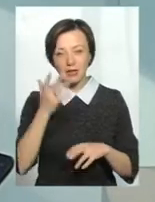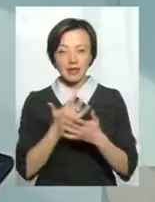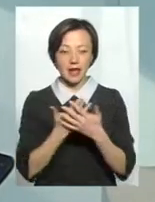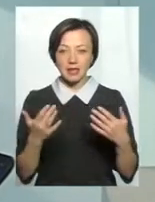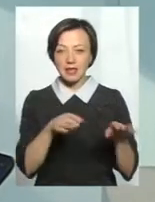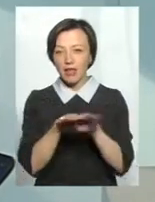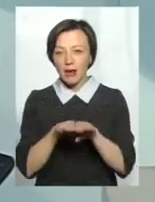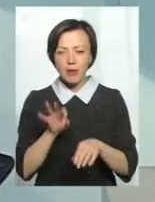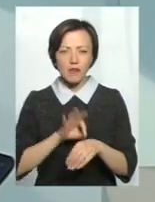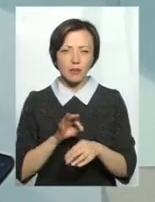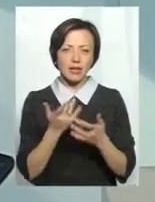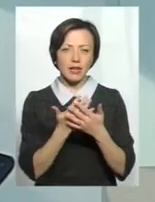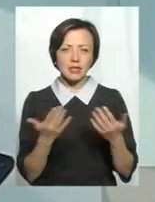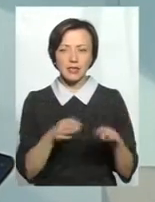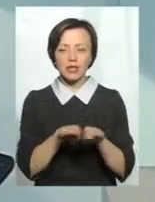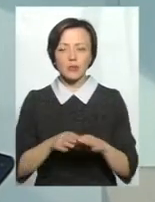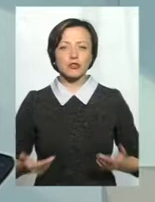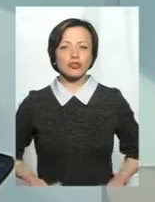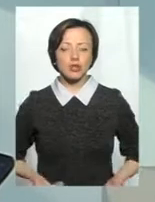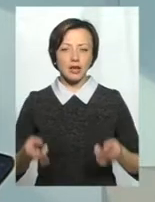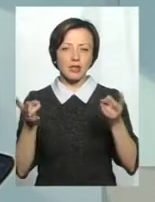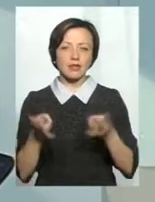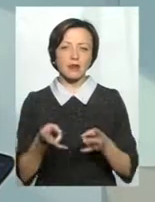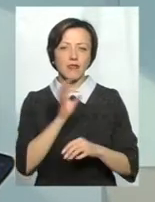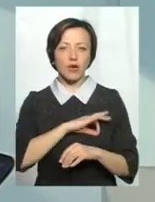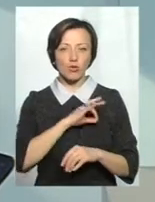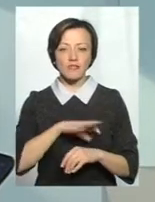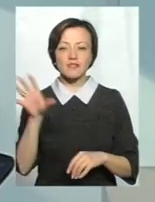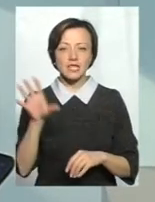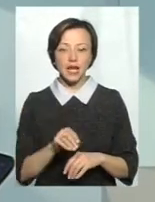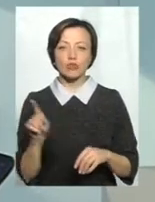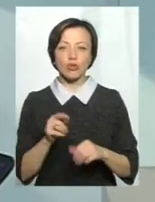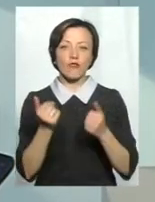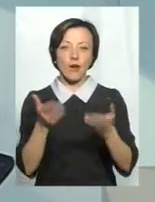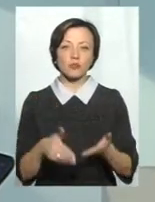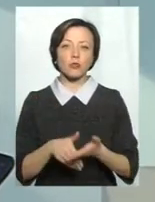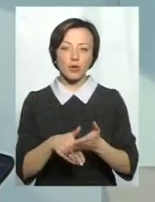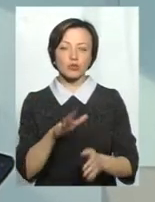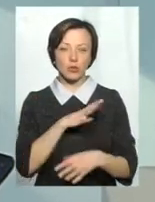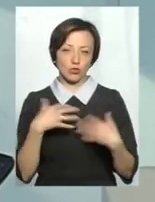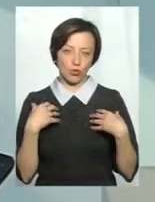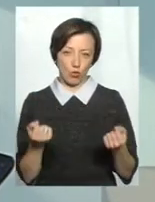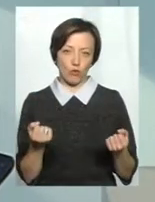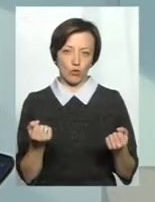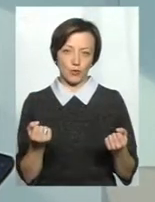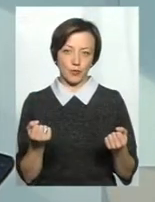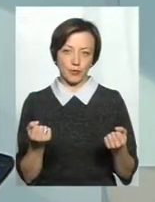етапах хвороби, як на різних етапах життя треба використовувати все, що вам допомагає бути здоровим.